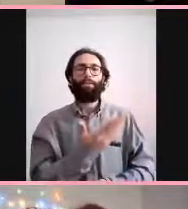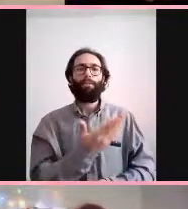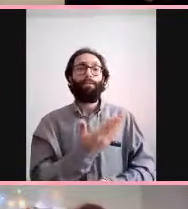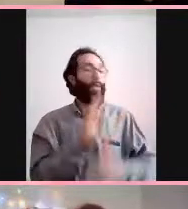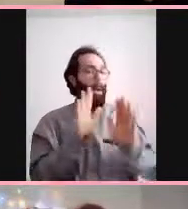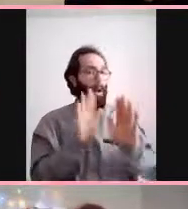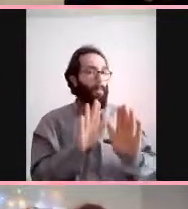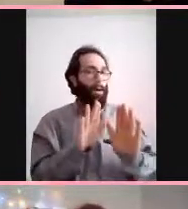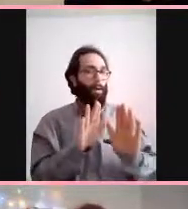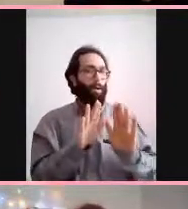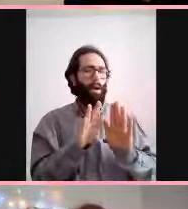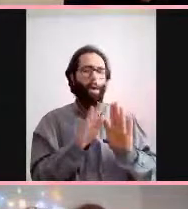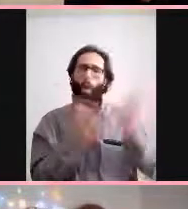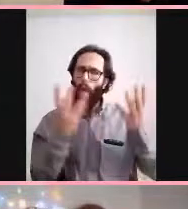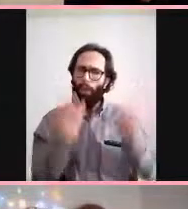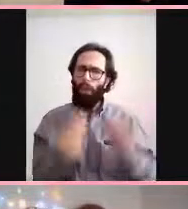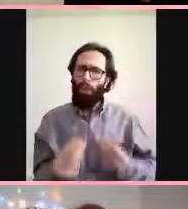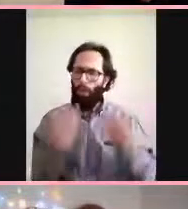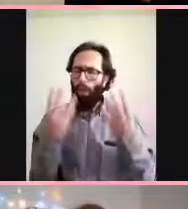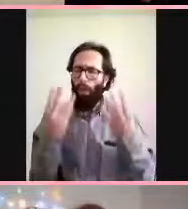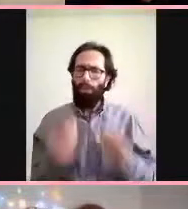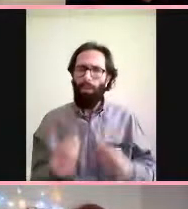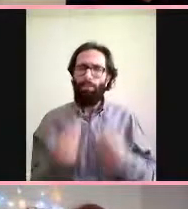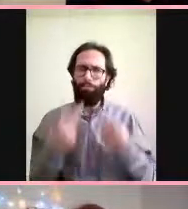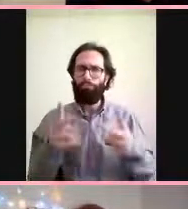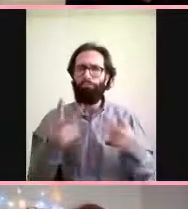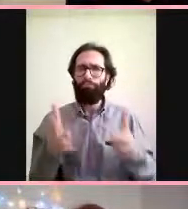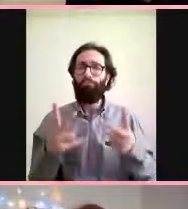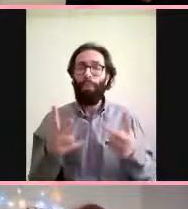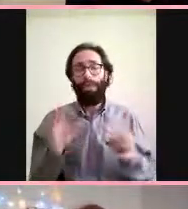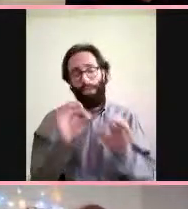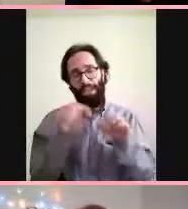olabilir yani sadece şu an bilmiyorum